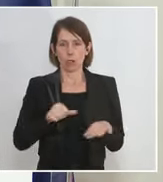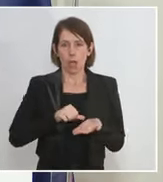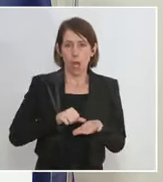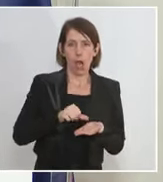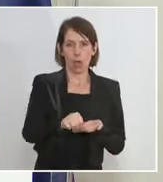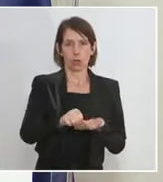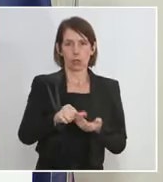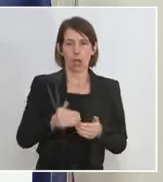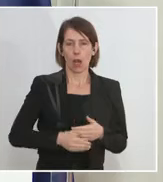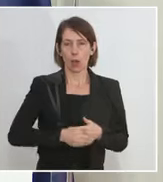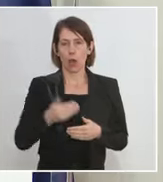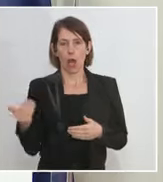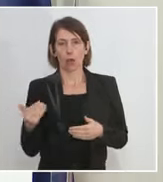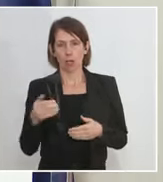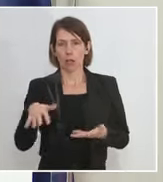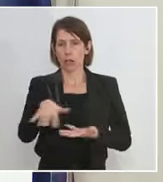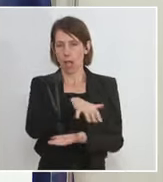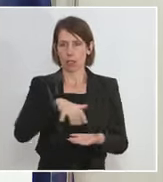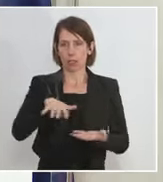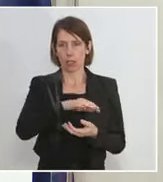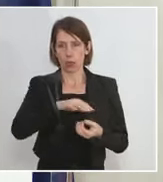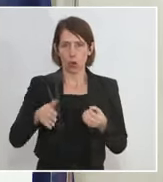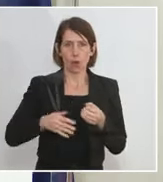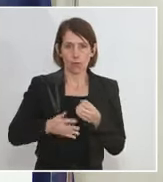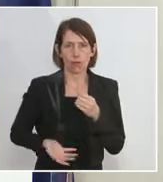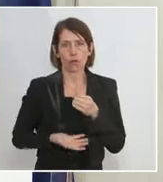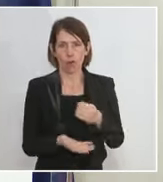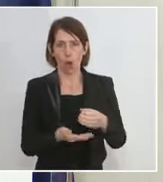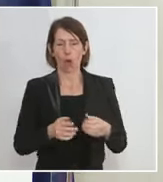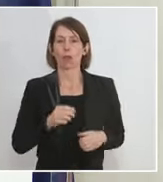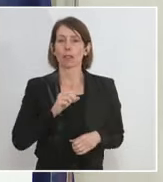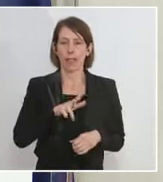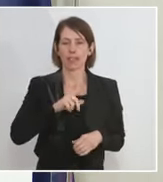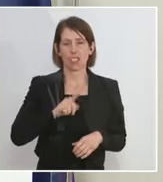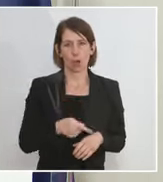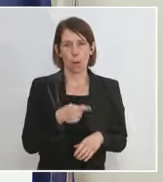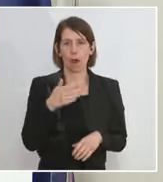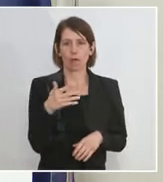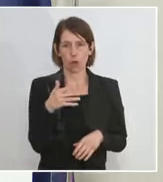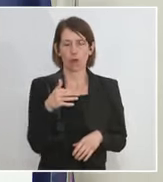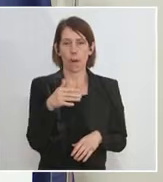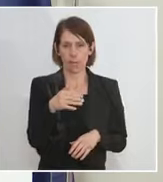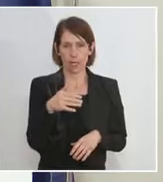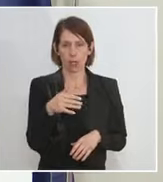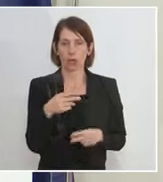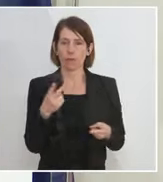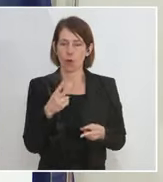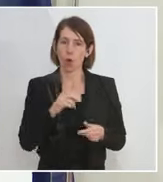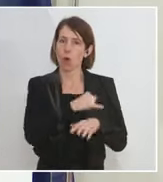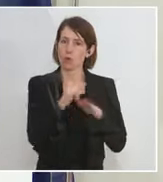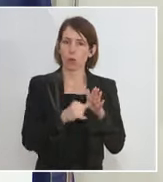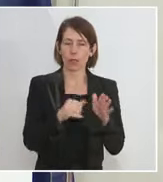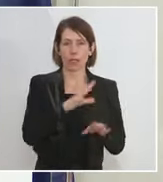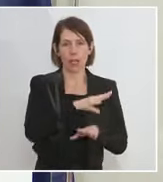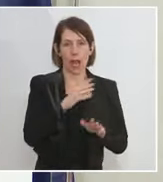Auslandskatastrophenfonds geben soll, die es bisher jemals gegeben hat von 13,5 Millionen Euro für Projekte in Afrika, dem